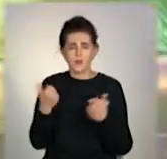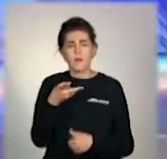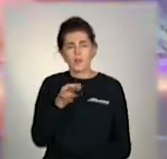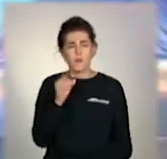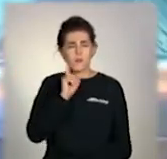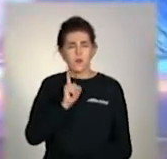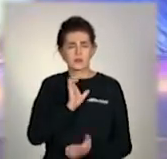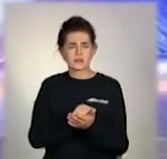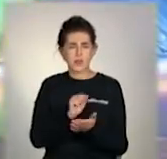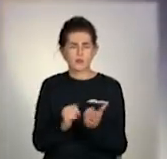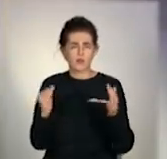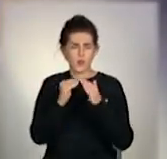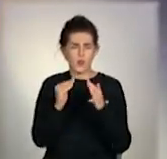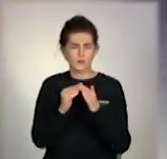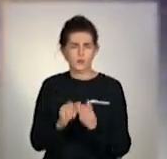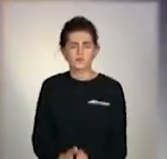справою вдома.